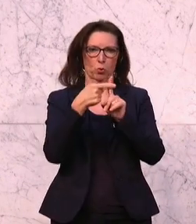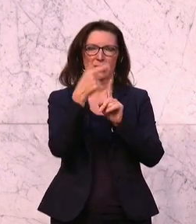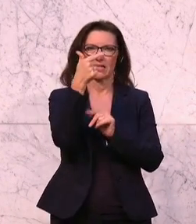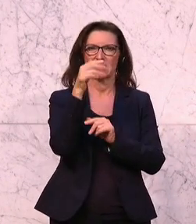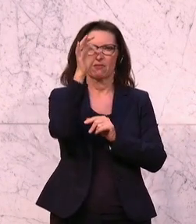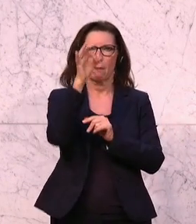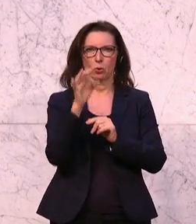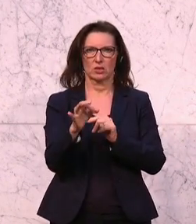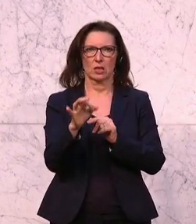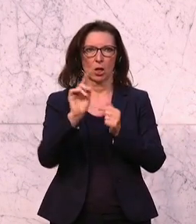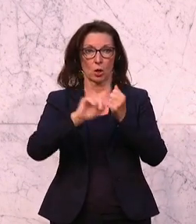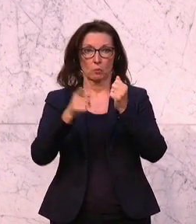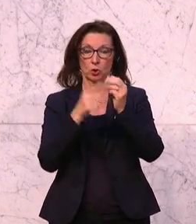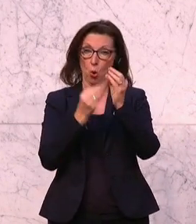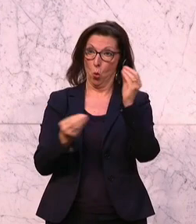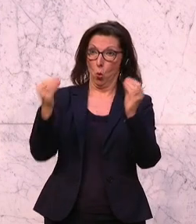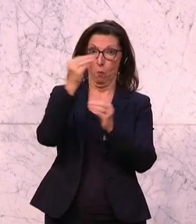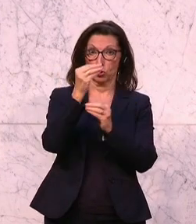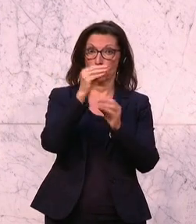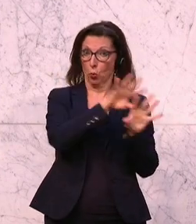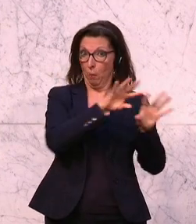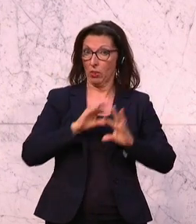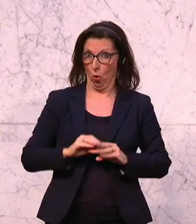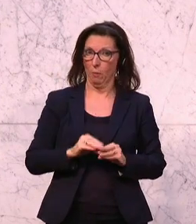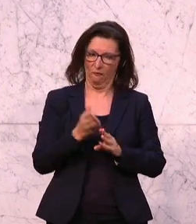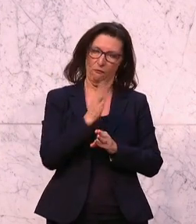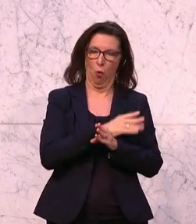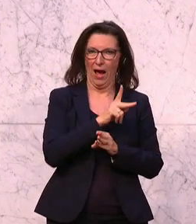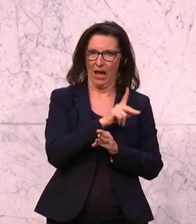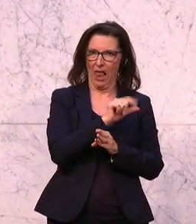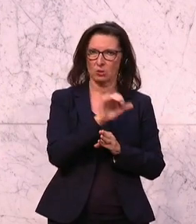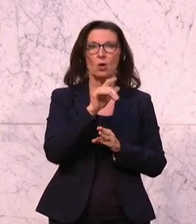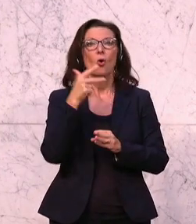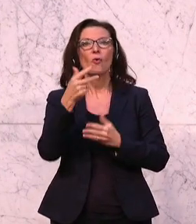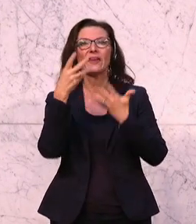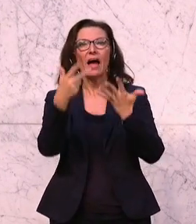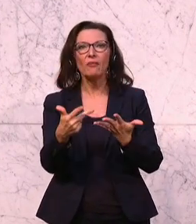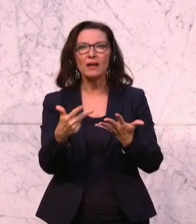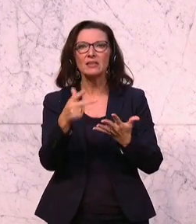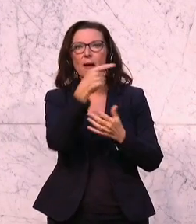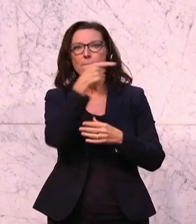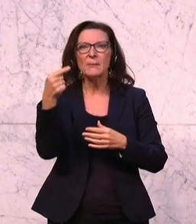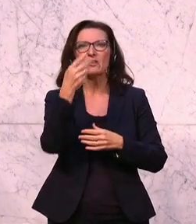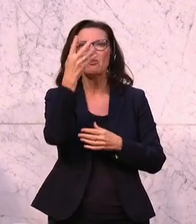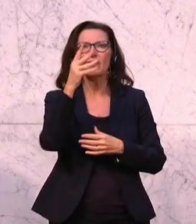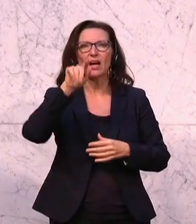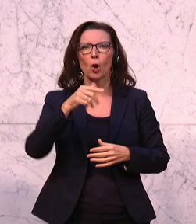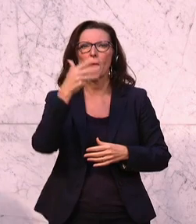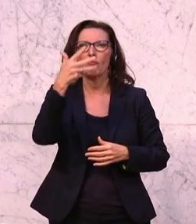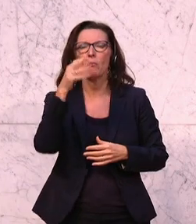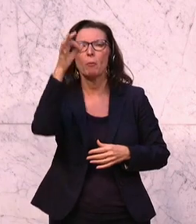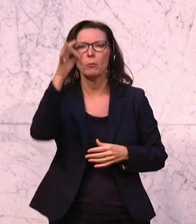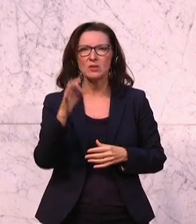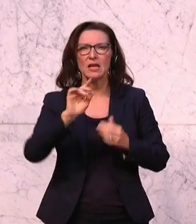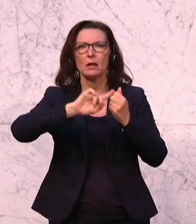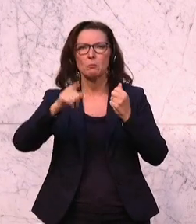Budgetüberschuss von Josef Klaus übernommen und hat im Jahr 83 mit minus 4,5 Prozent Budgetdefizit